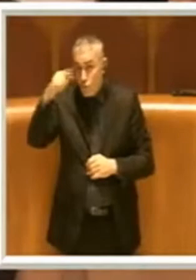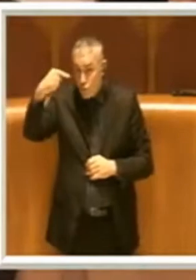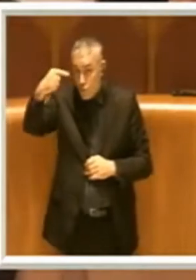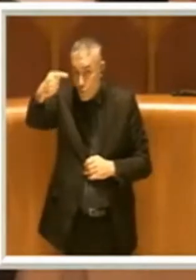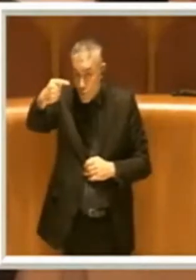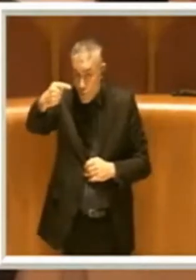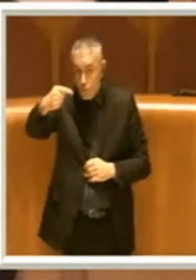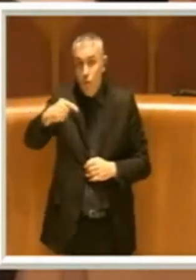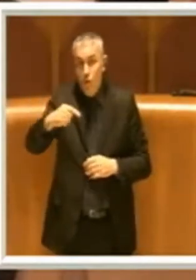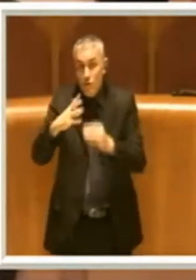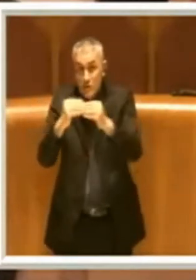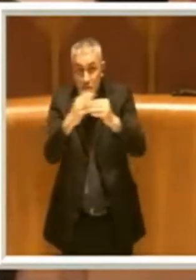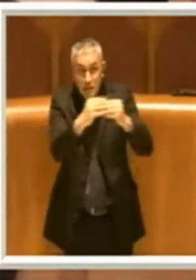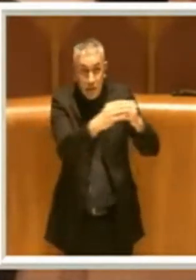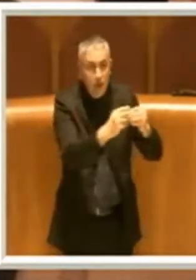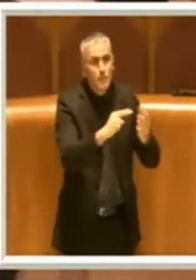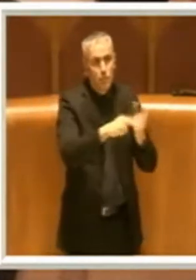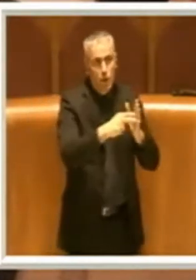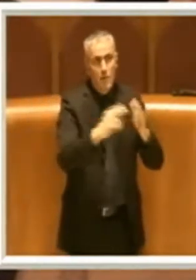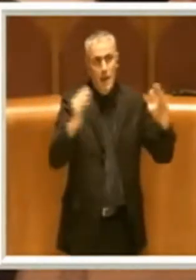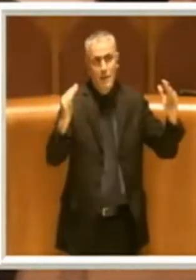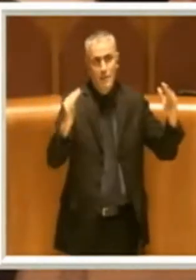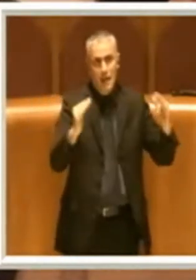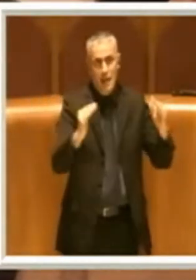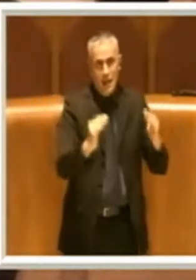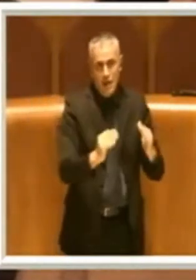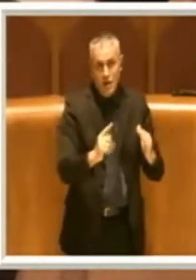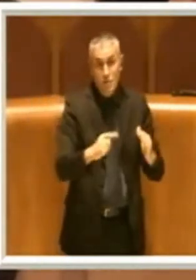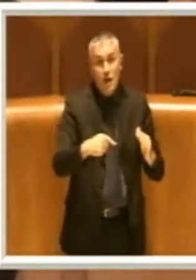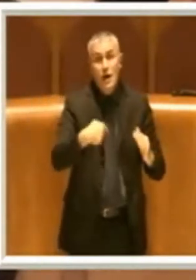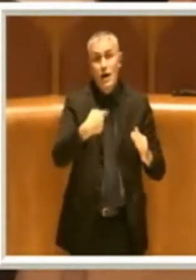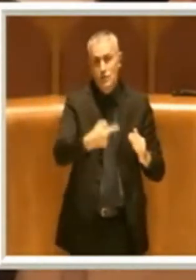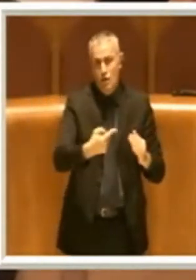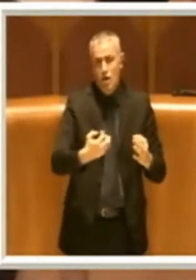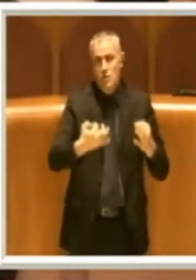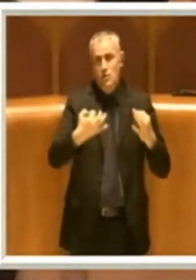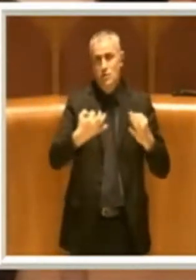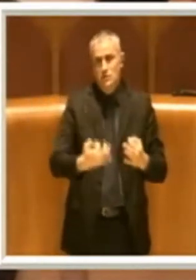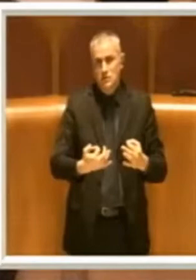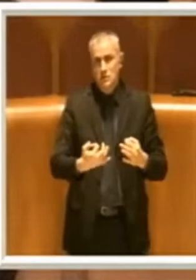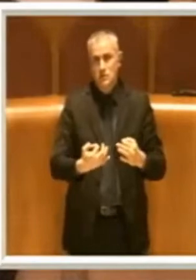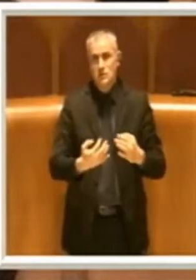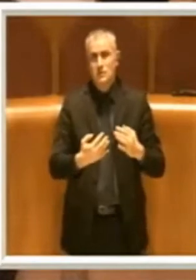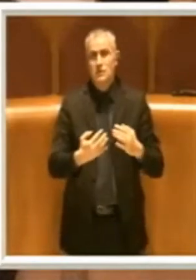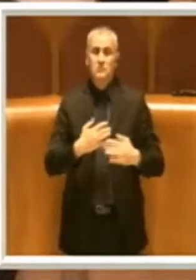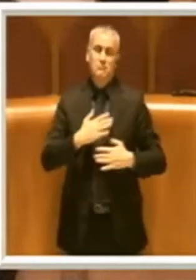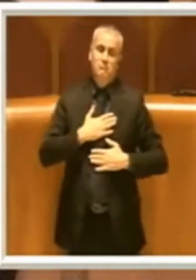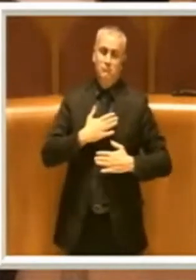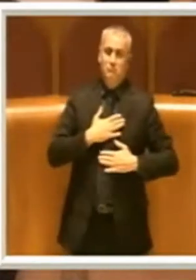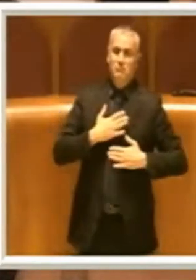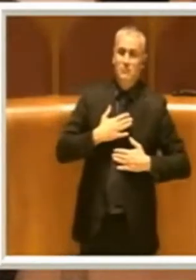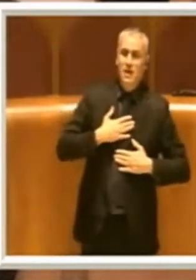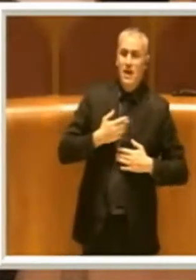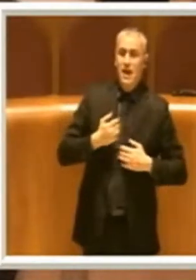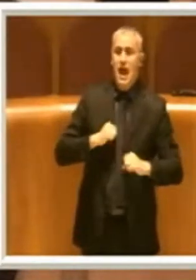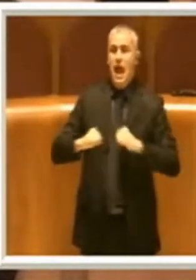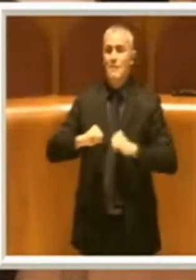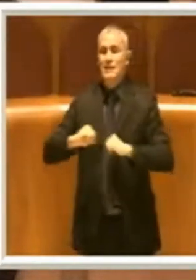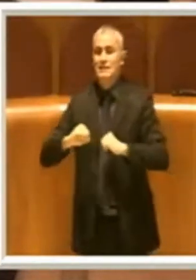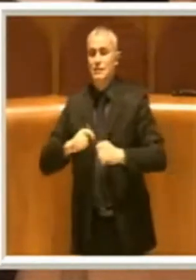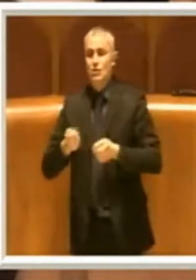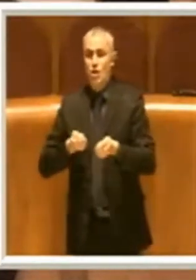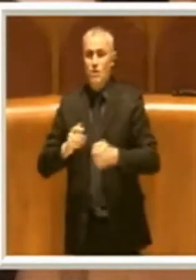di queste problematiche, ma sono sicuro che verranno poi vendute come proprie nelle future amministrazioni.